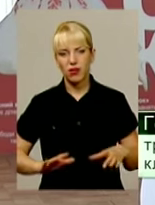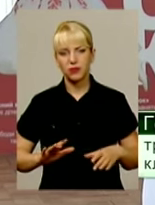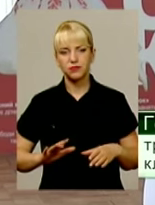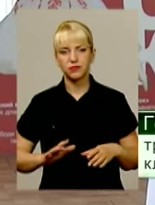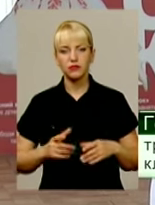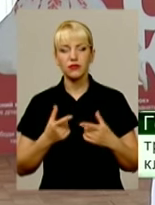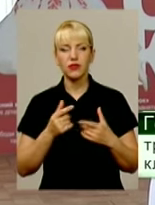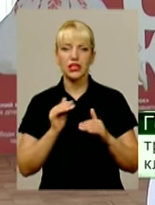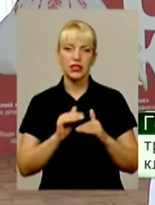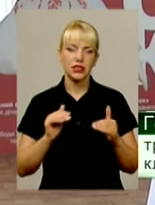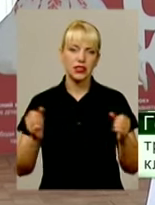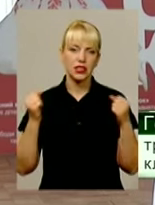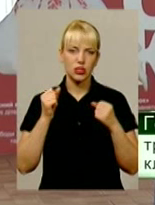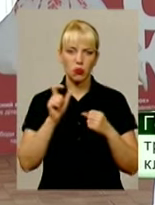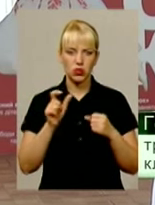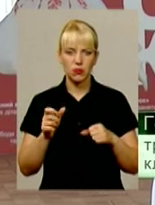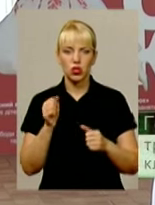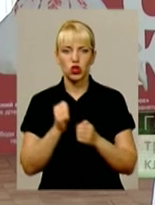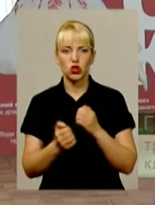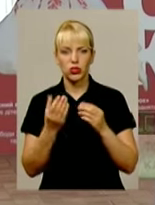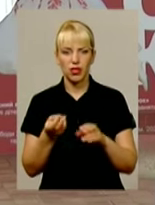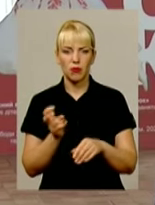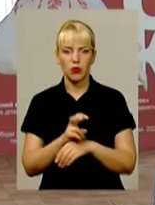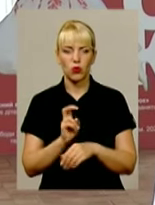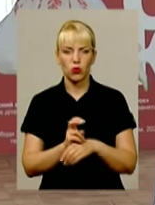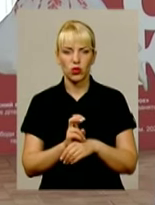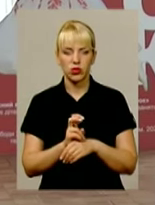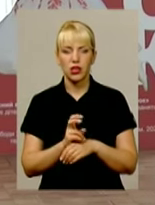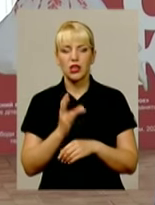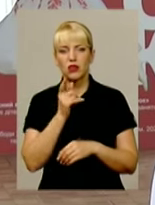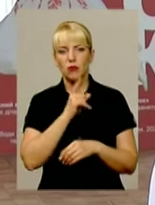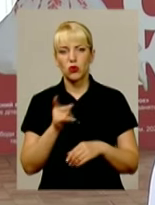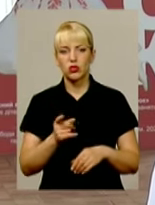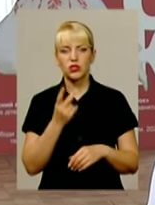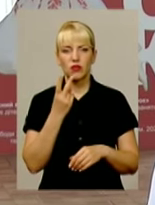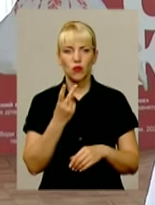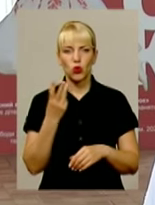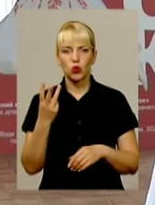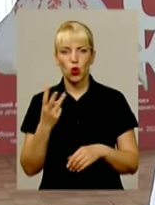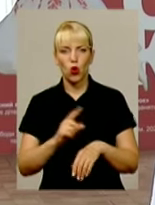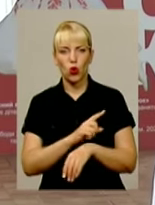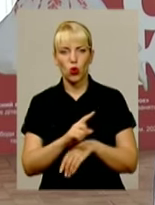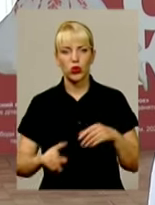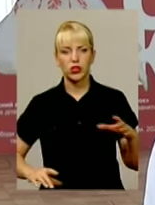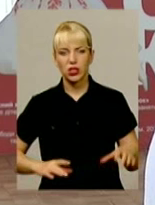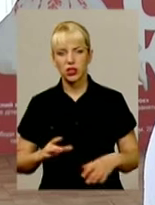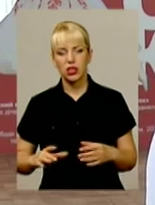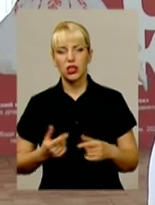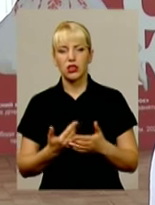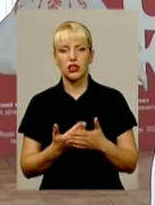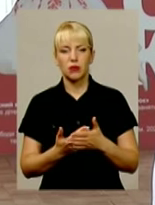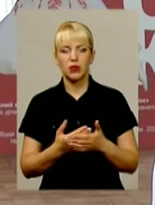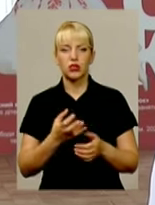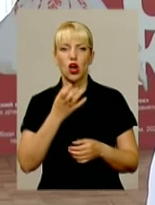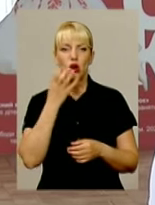Діти, спортсмени проходять щодня сюди і проводять. Наприклад, з двох-трьох годин починається це з того, що ми якась розминка